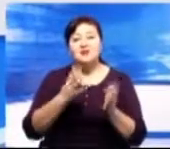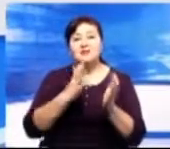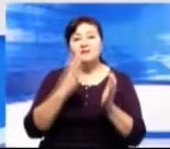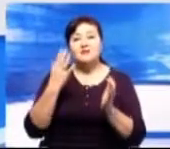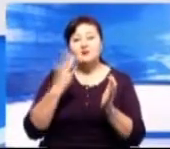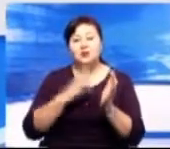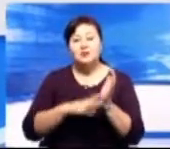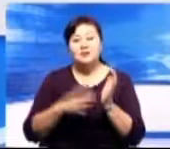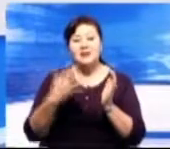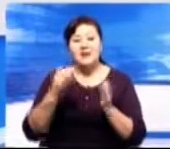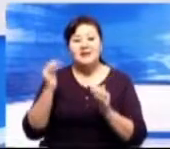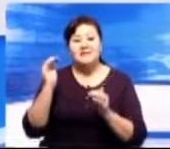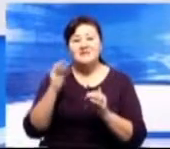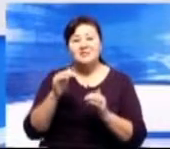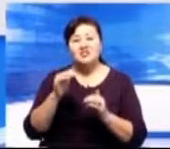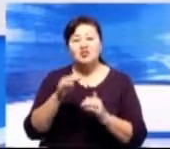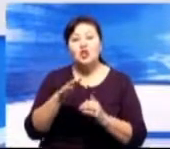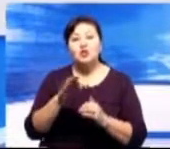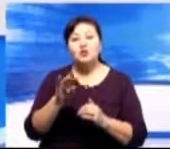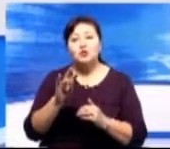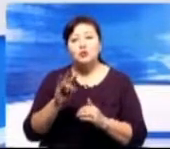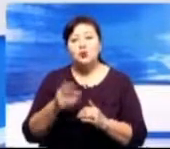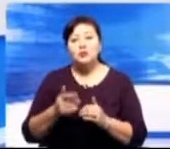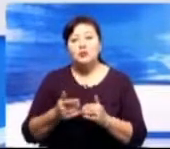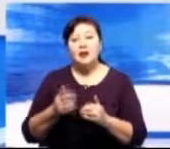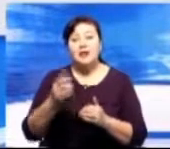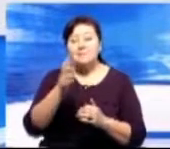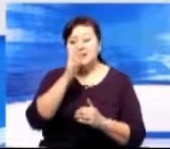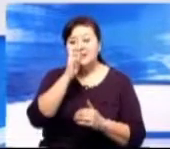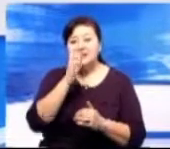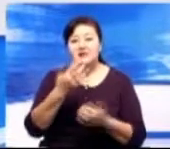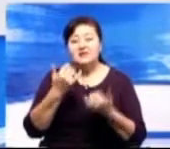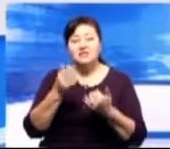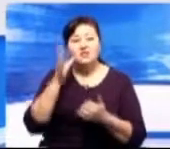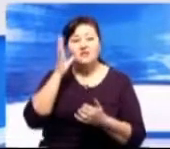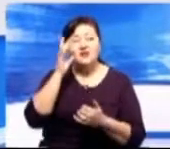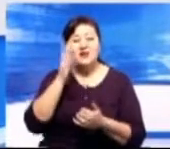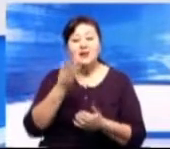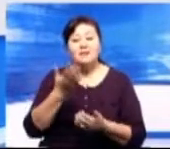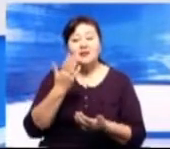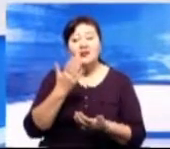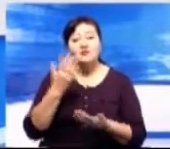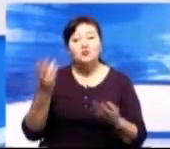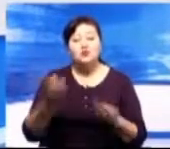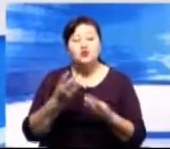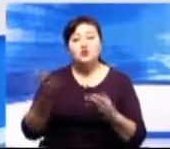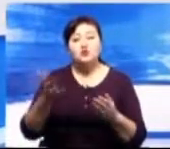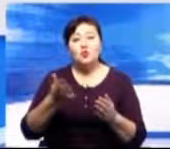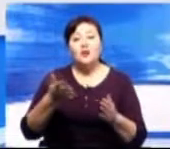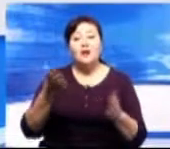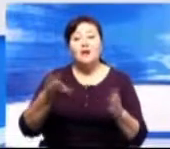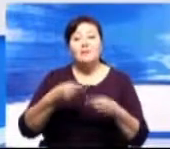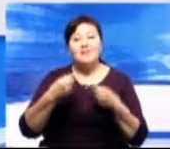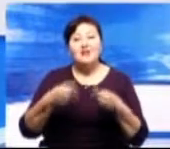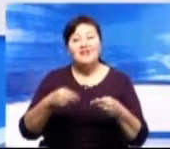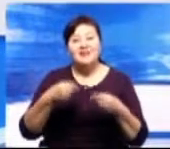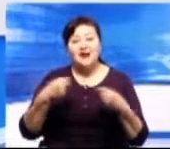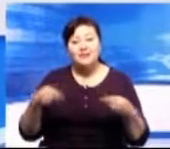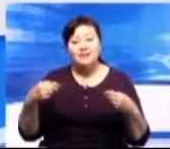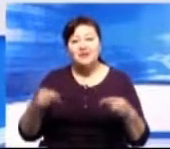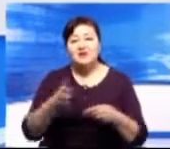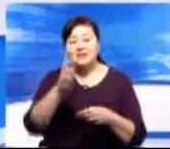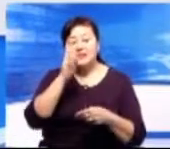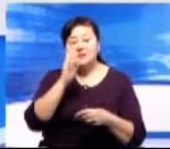Для того, чтобы продать весь этот объем населению, нужно время. Только после этого на внутреннем рынке будет преобладать отечественный бензин.